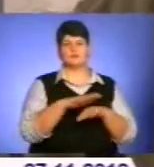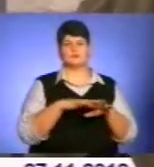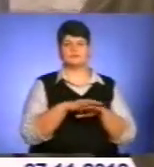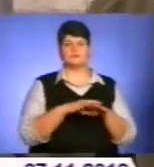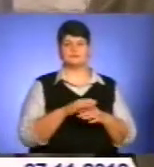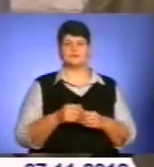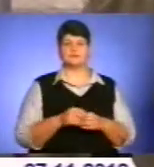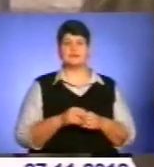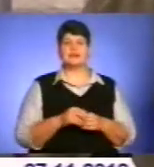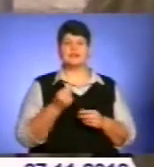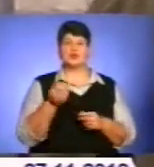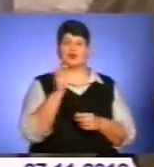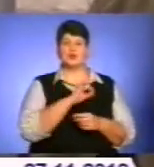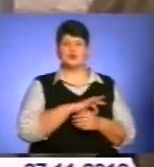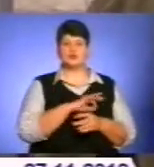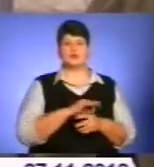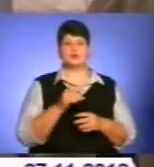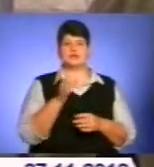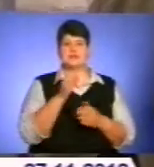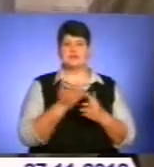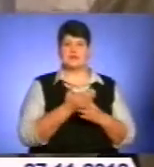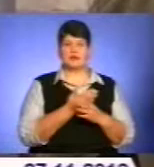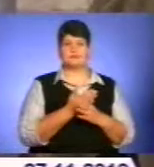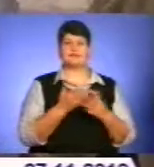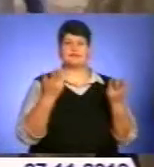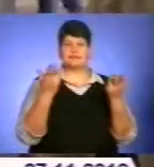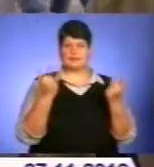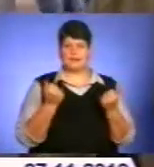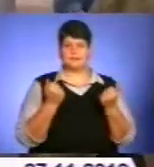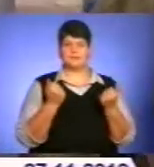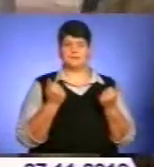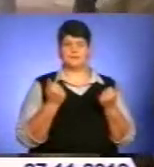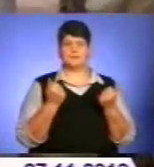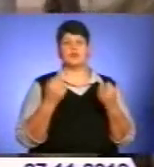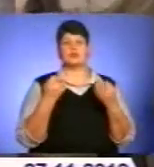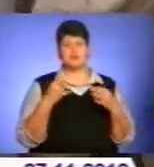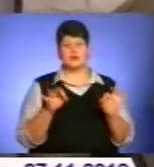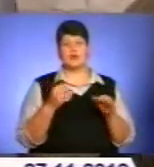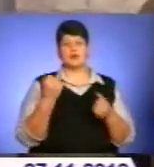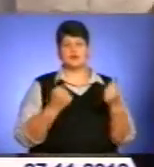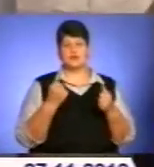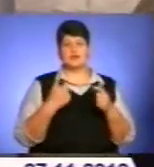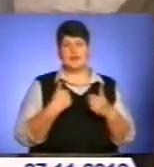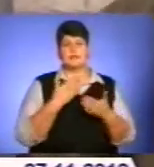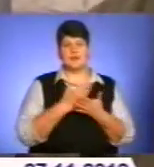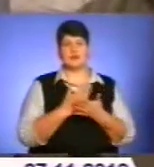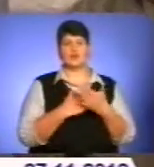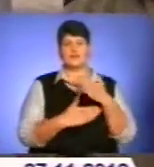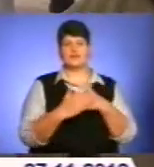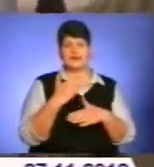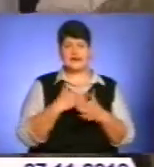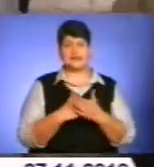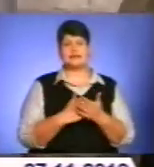пільгами на проїзд? Чи дозволяють воді їздити по цих пільгах? Так. Дозволяють. Я маю інвалідність, але